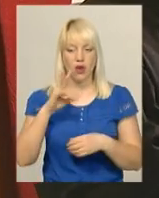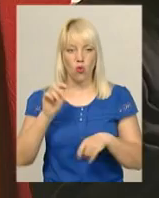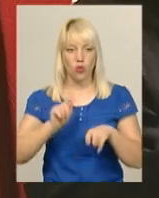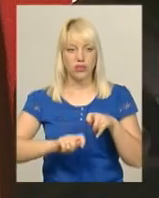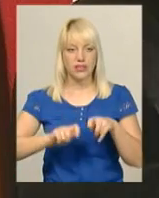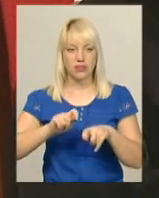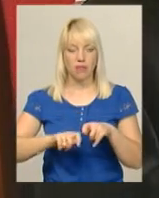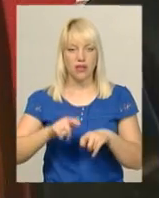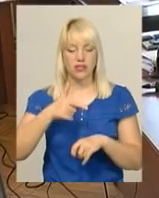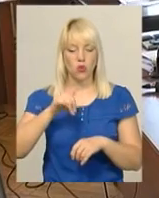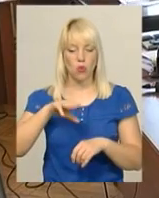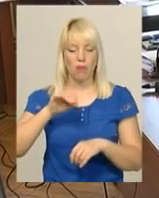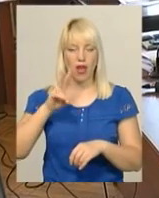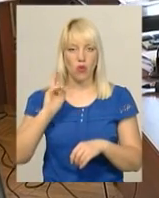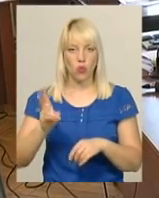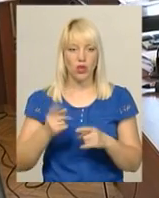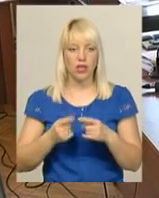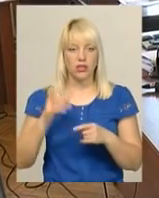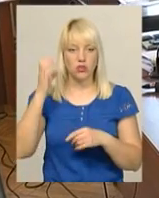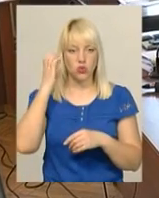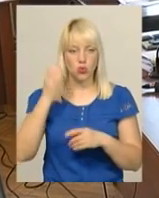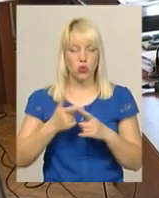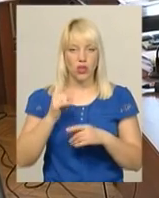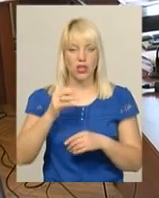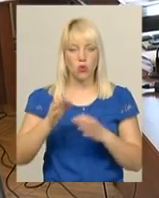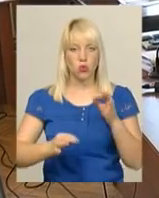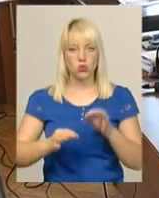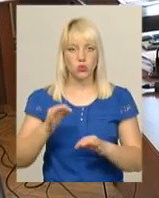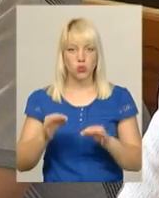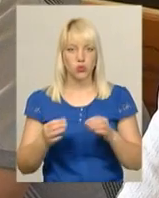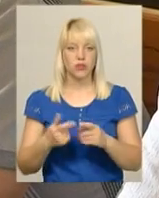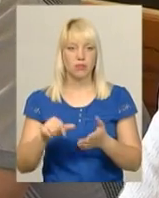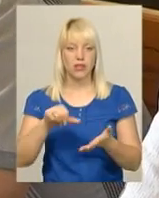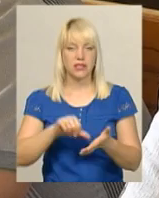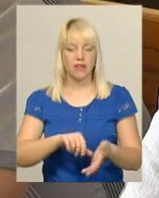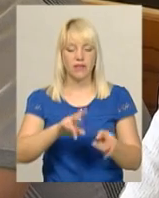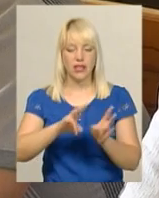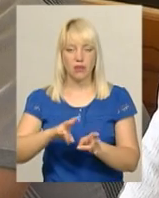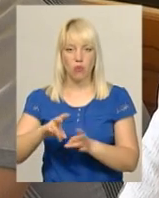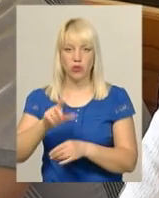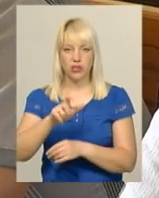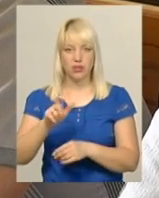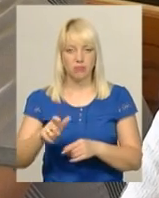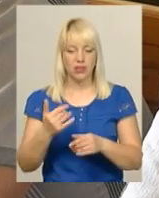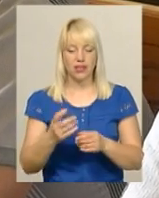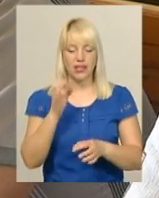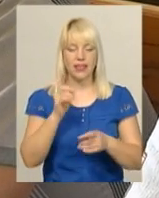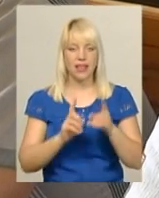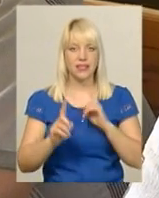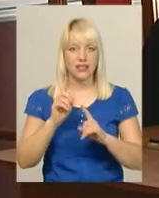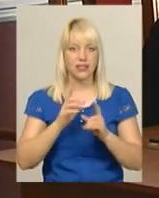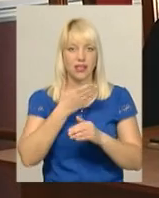Гуменюк. Її слухали сьогодні у Хмельницькому міськрайонному суді. Представник потерпілих та на засідання не з'явився. Сторону